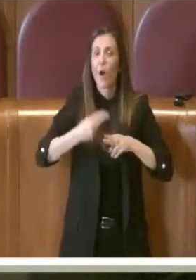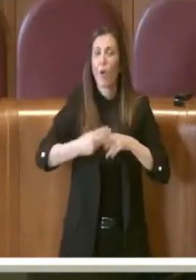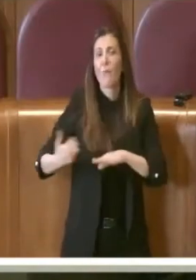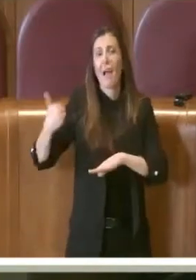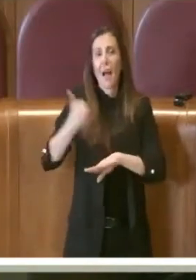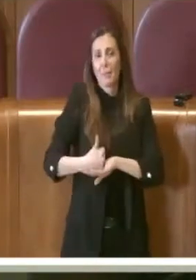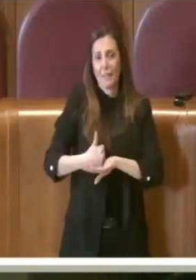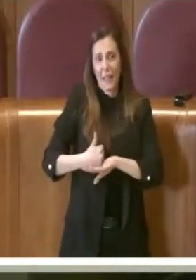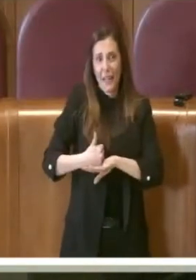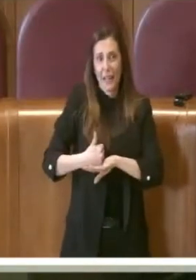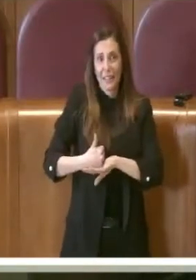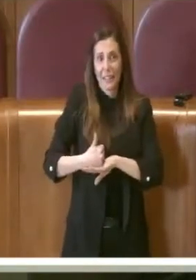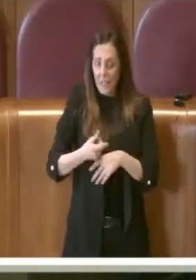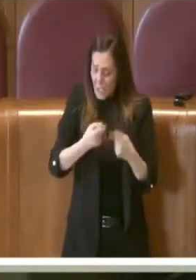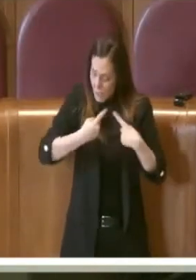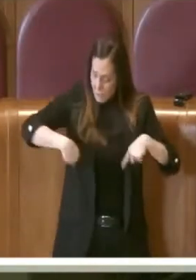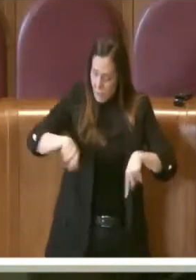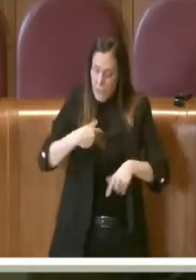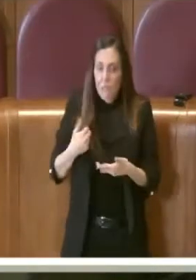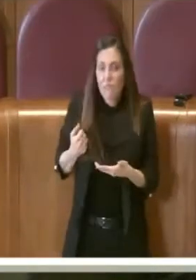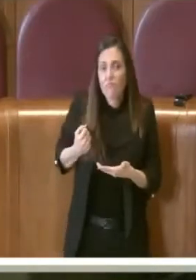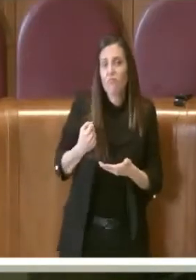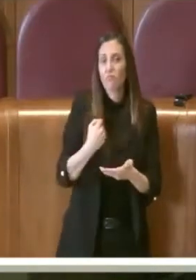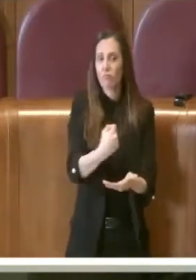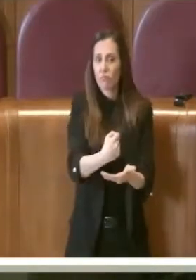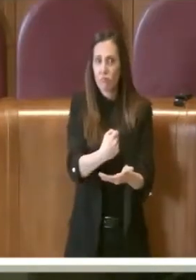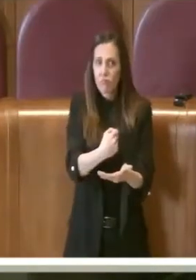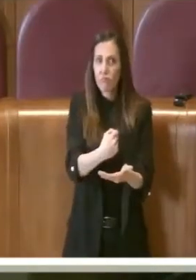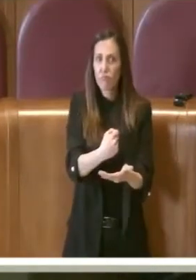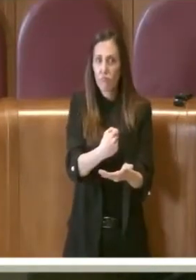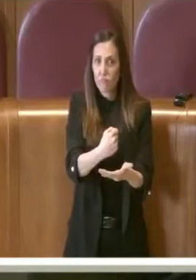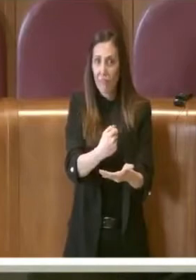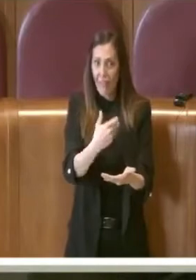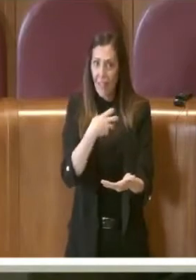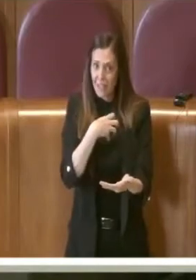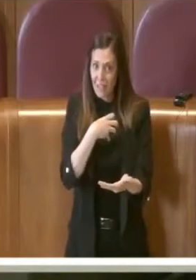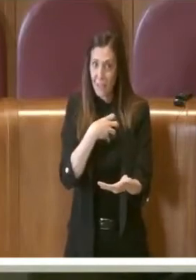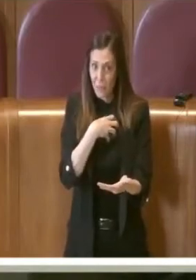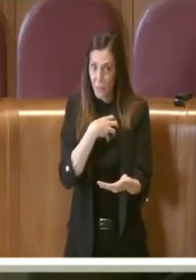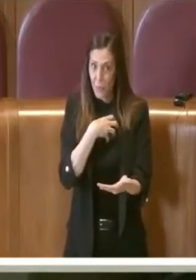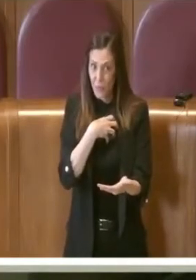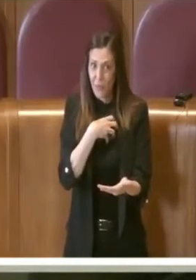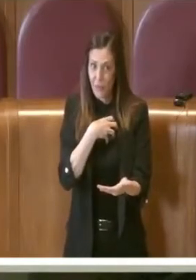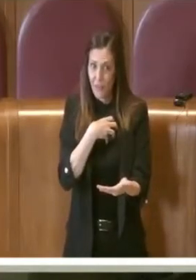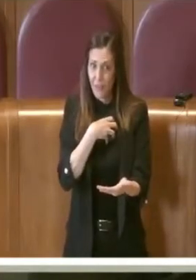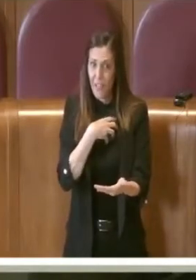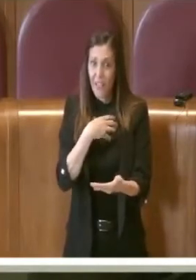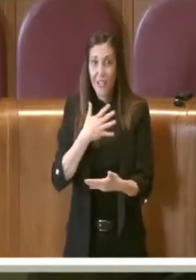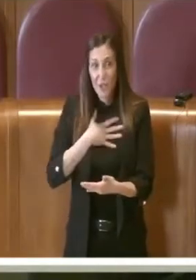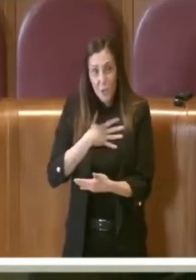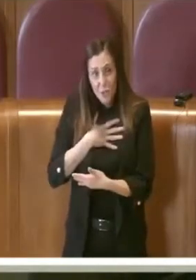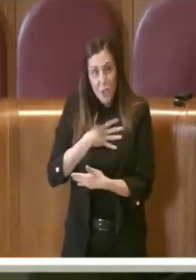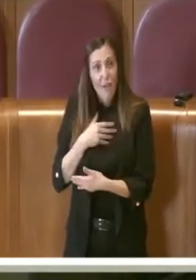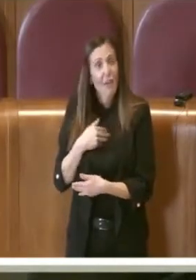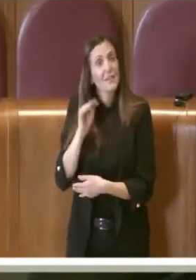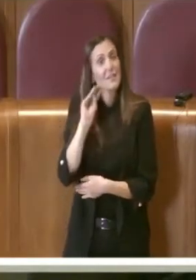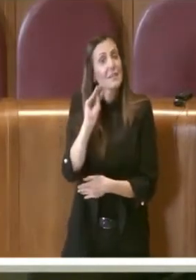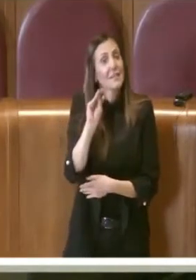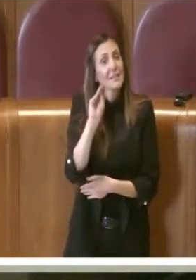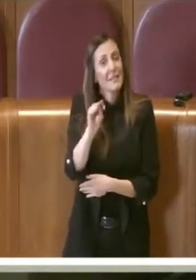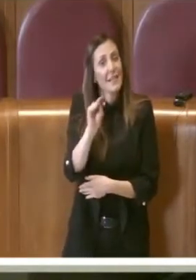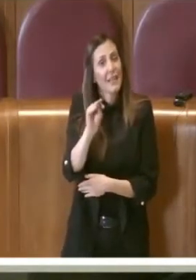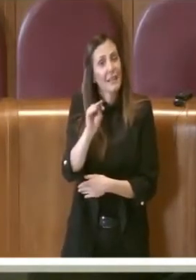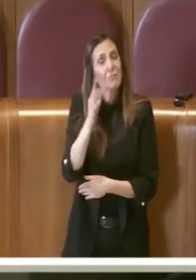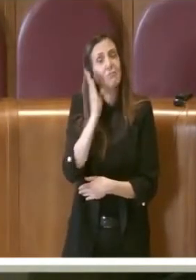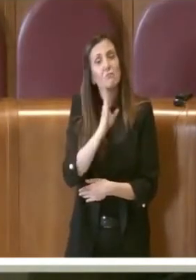stiamo investendo molto su questo assessore e quindi io le chiedo di darci una